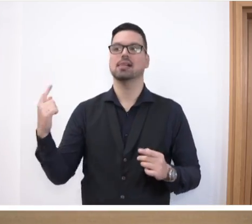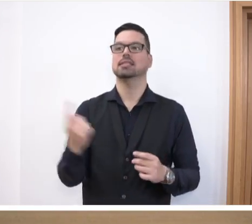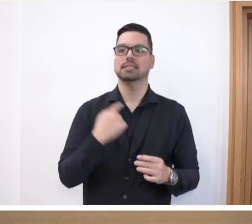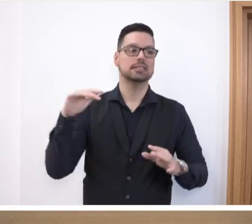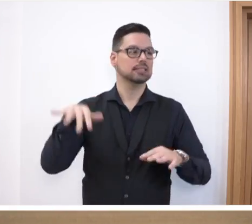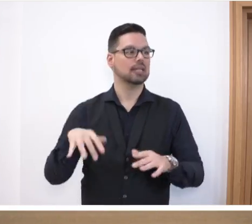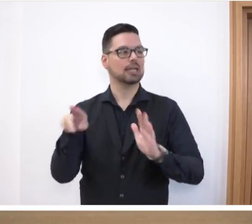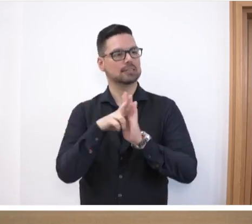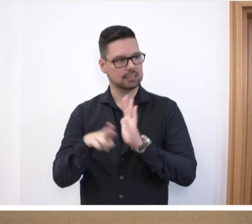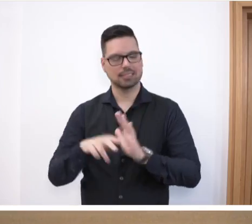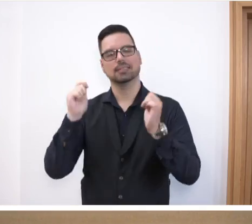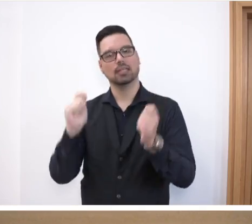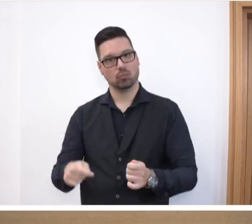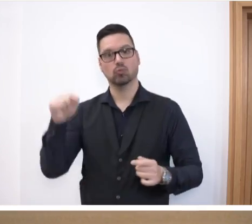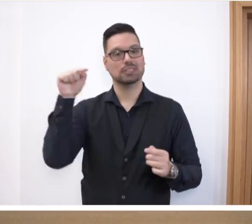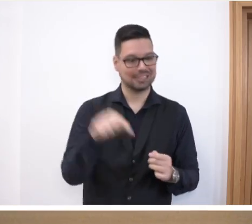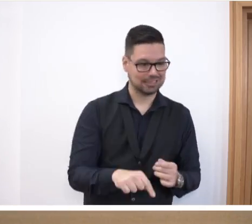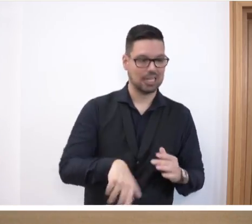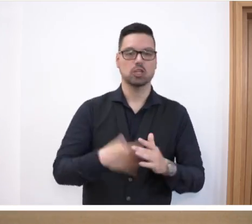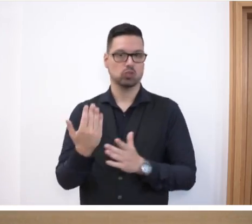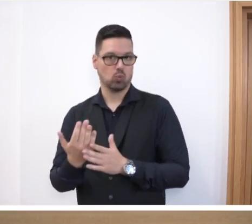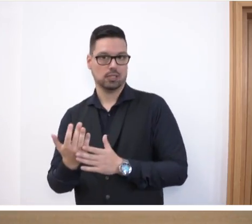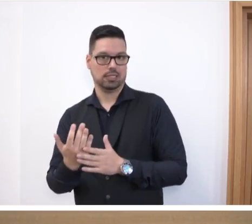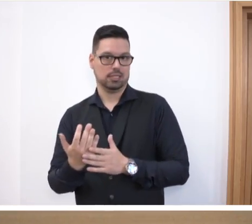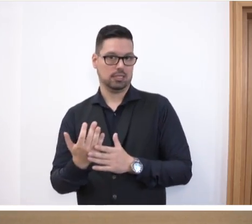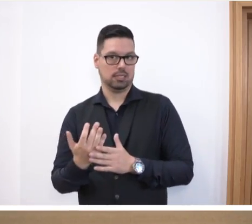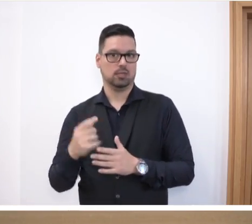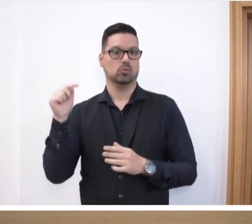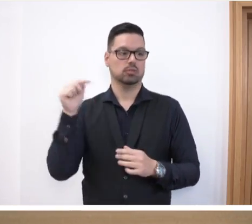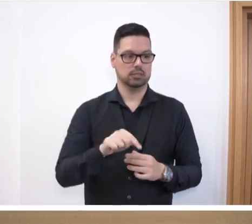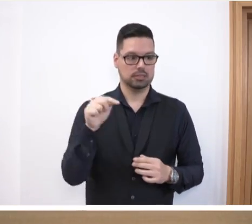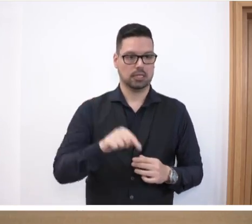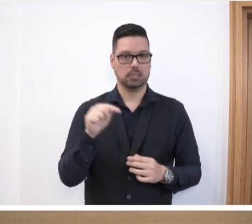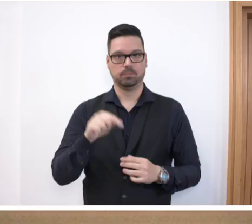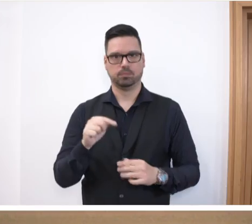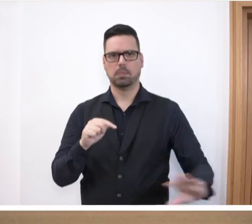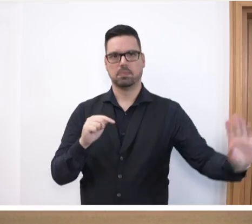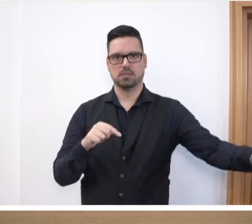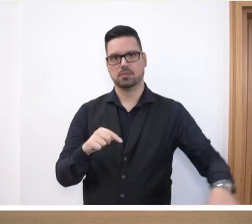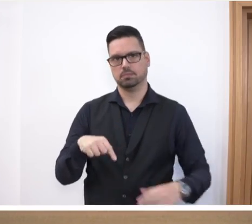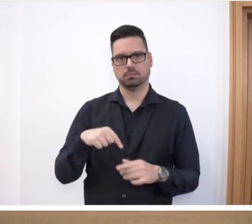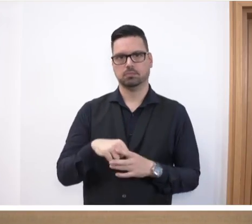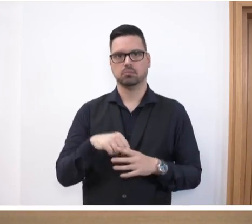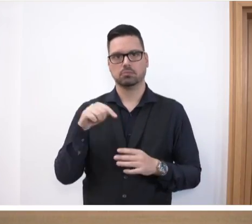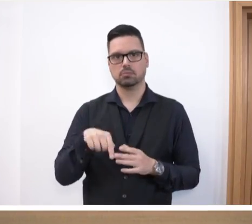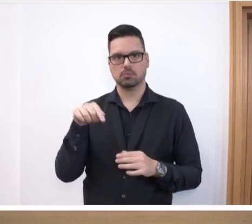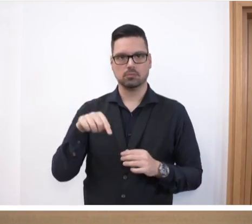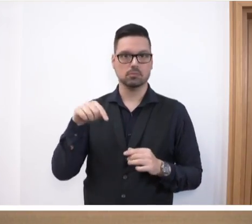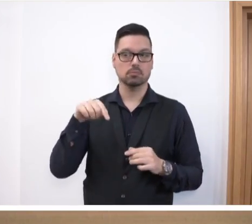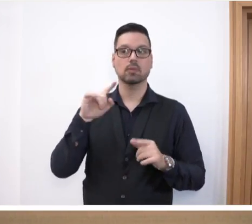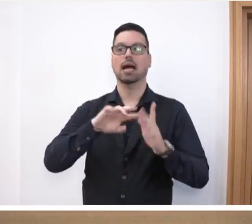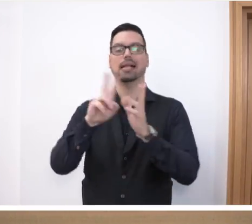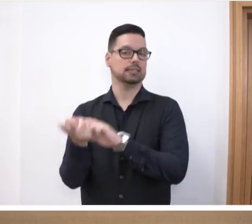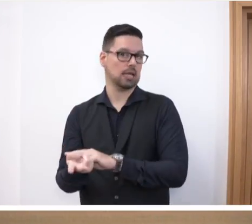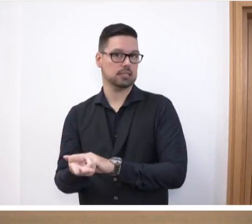Gesetzesentwurf und da kann man eine Novellierung draus machen und da geht man den richtigen Weg. Alles andere wäre